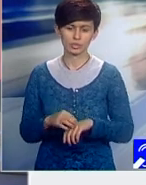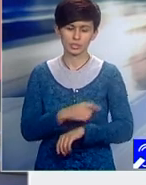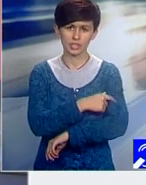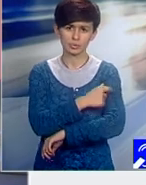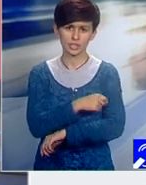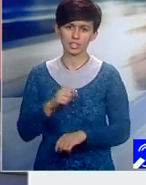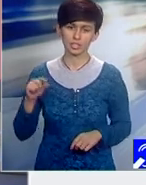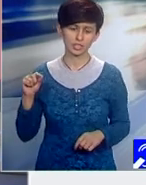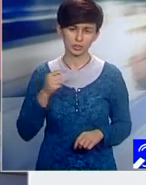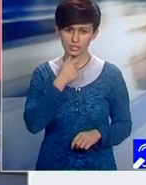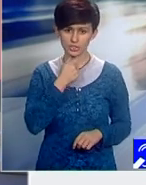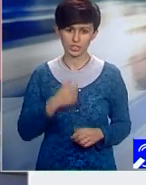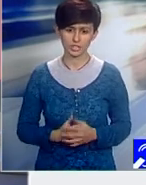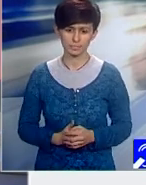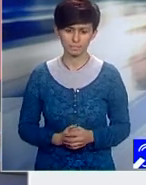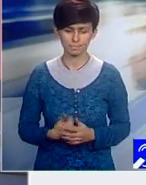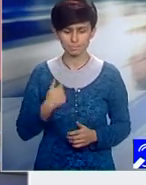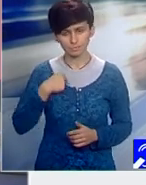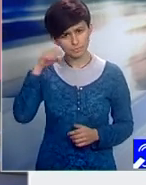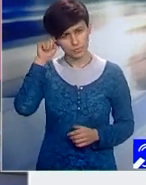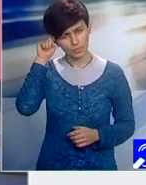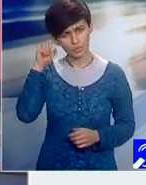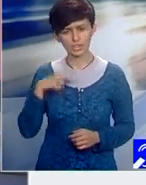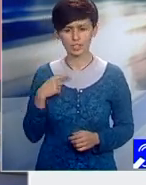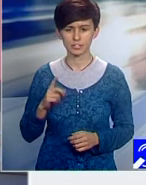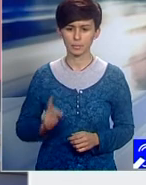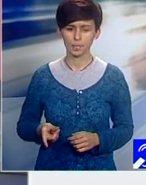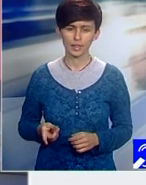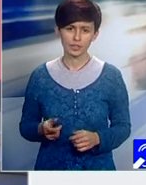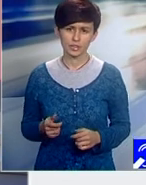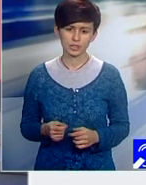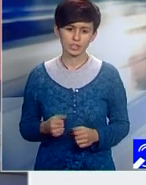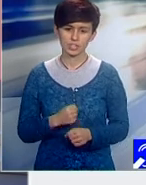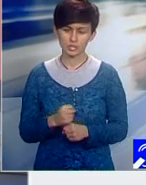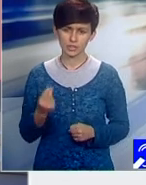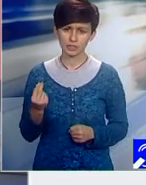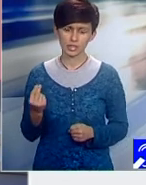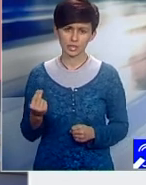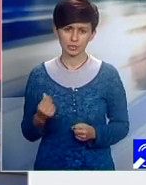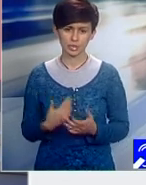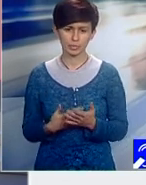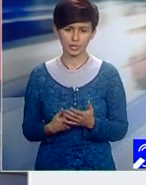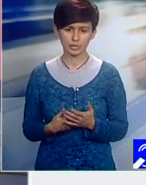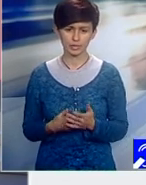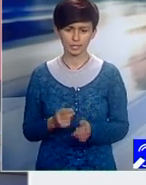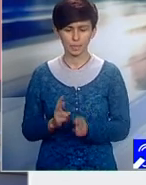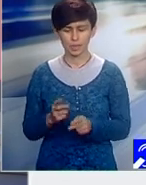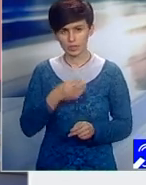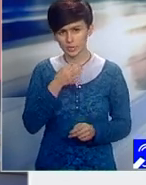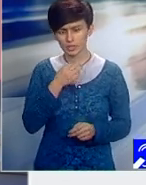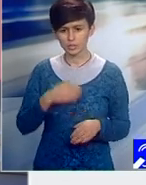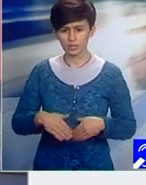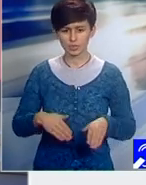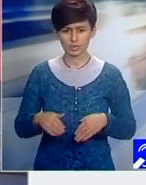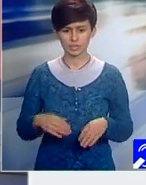În același timp, consider că e o ordonanță teoretic extrem de bună și la locul ei, pentru că așa cum s-a exprimat și Ministrul Sănătății,